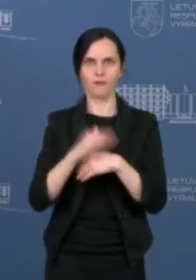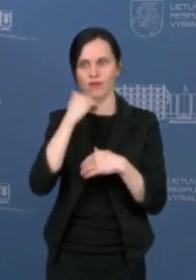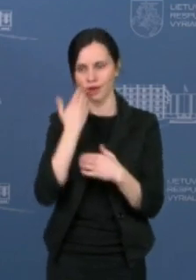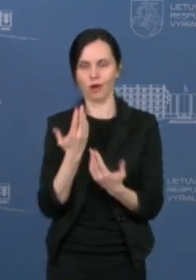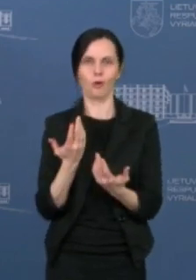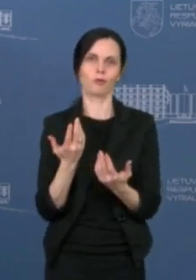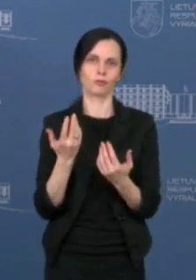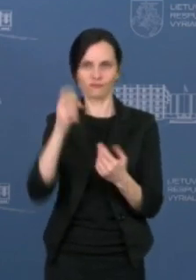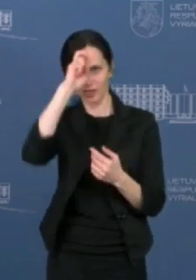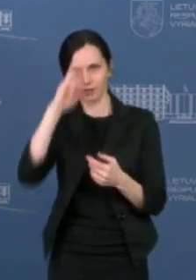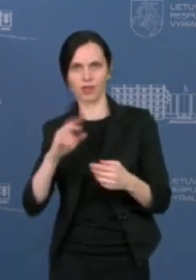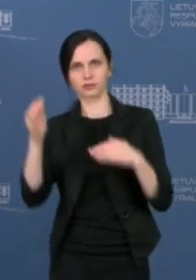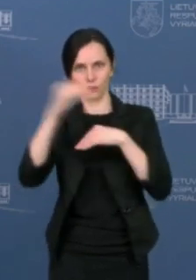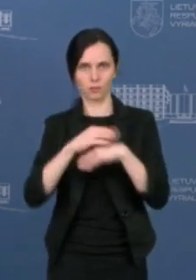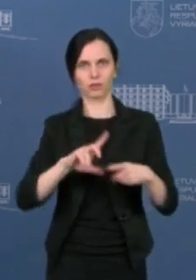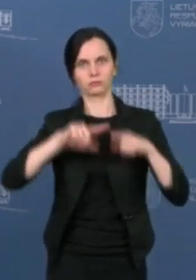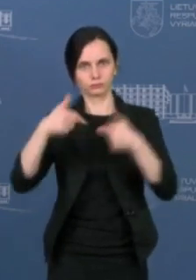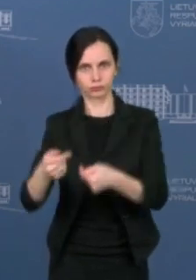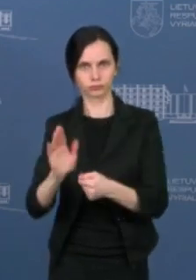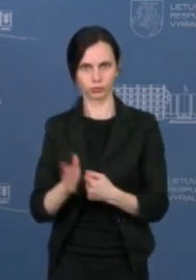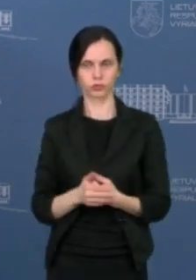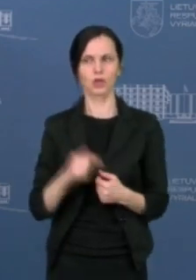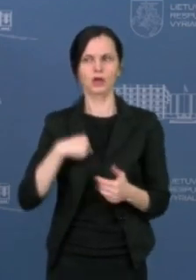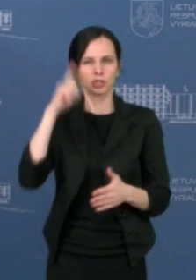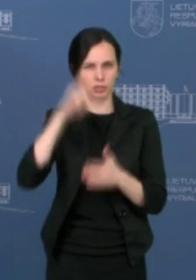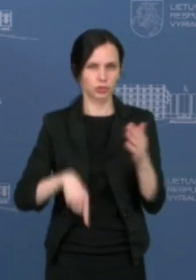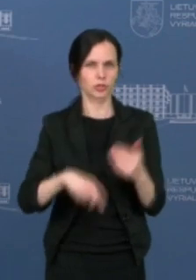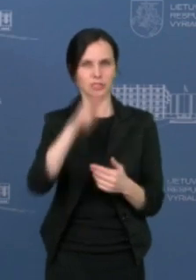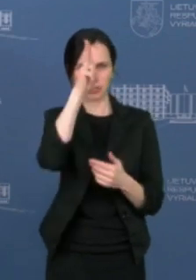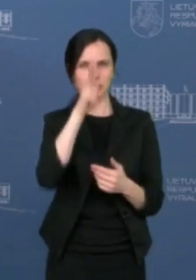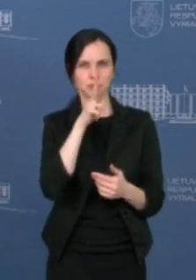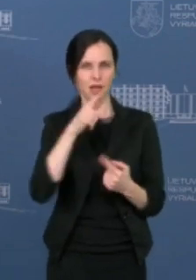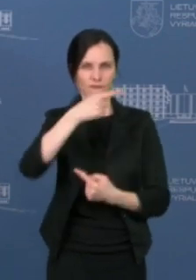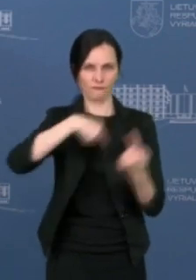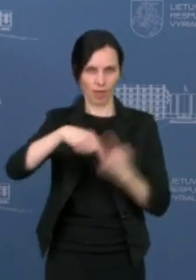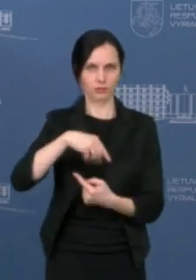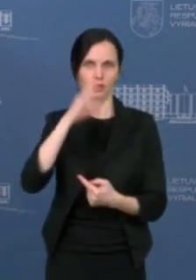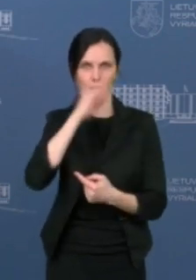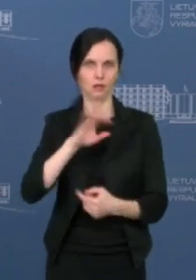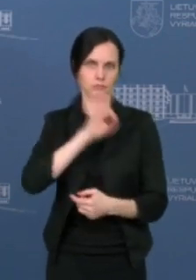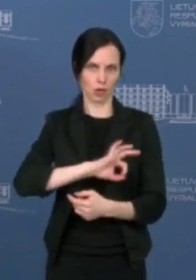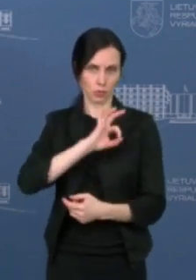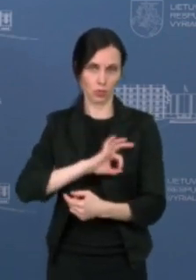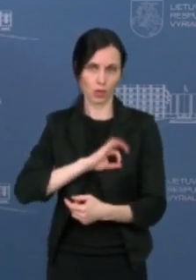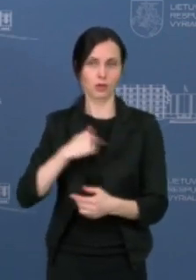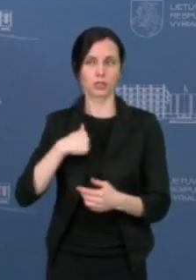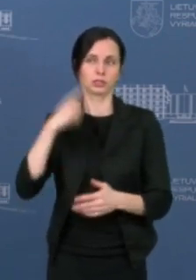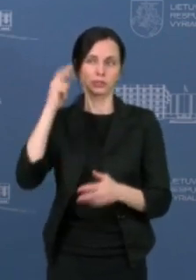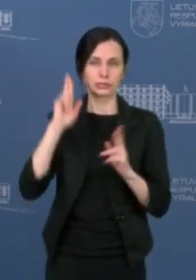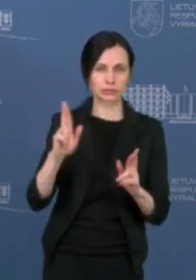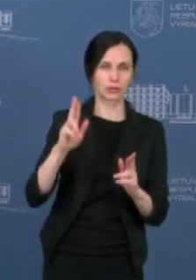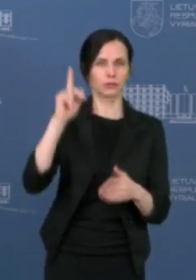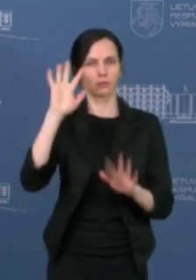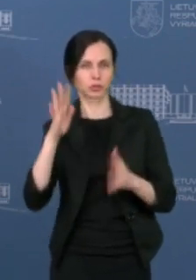tokiu būdu mes tikime, kad bent tris mėnesius šitą priemonę verslai galės naudotis ir mes galėsime reguliariai ištirti